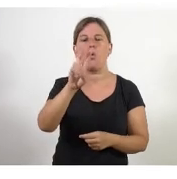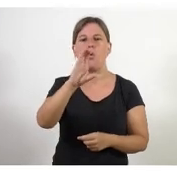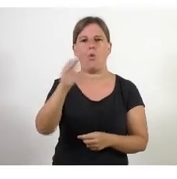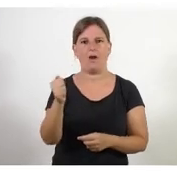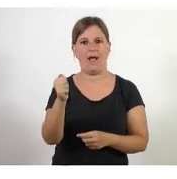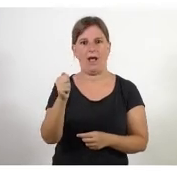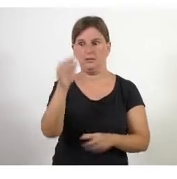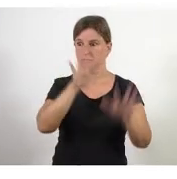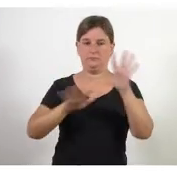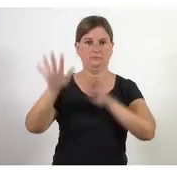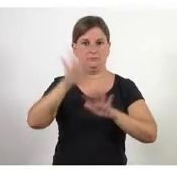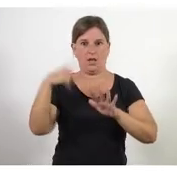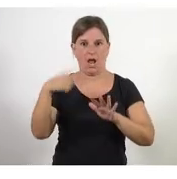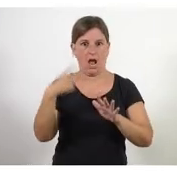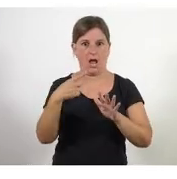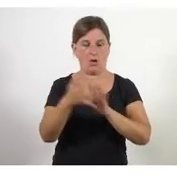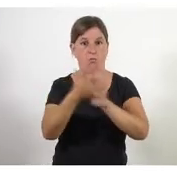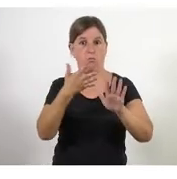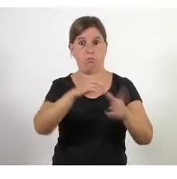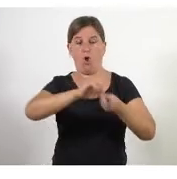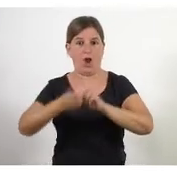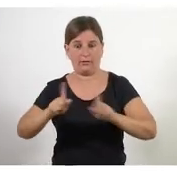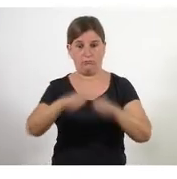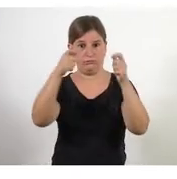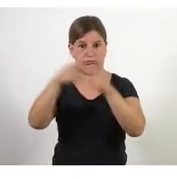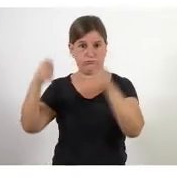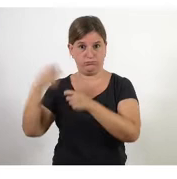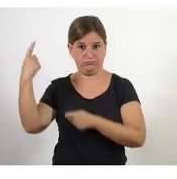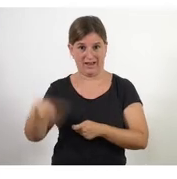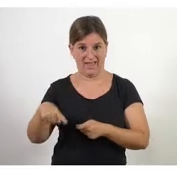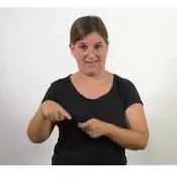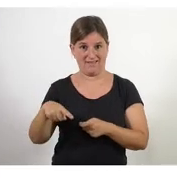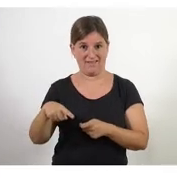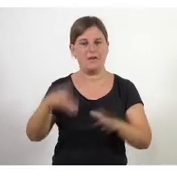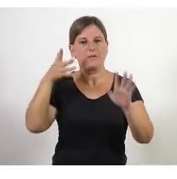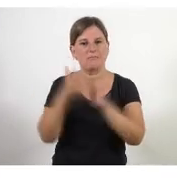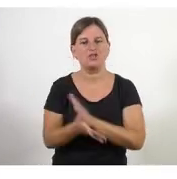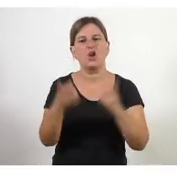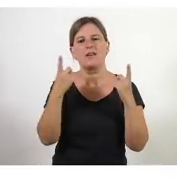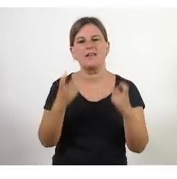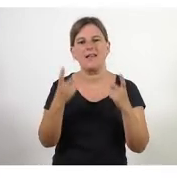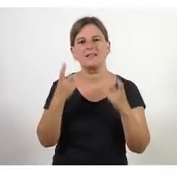incert complex i ambíguo i aquí la solució passa per noves pràctiques que volen dir primer